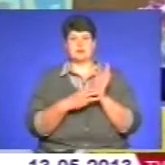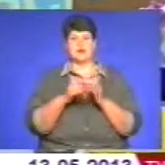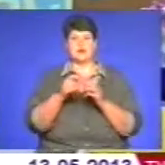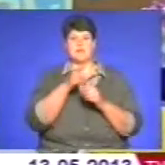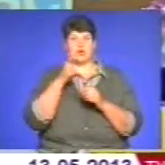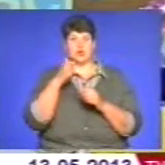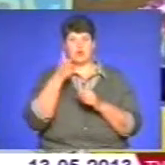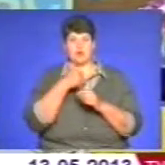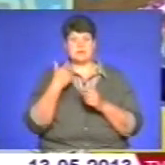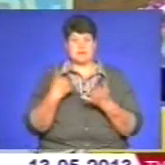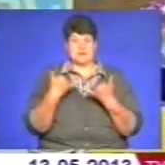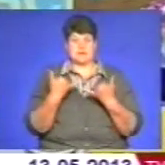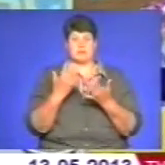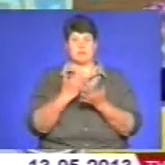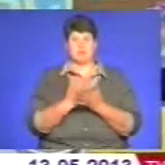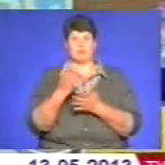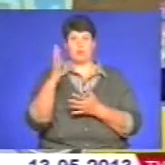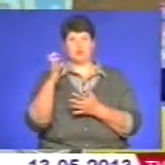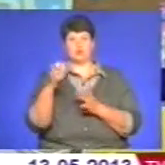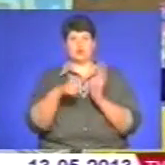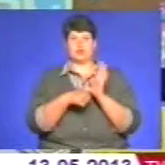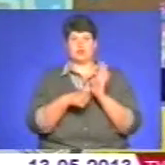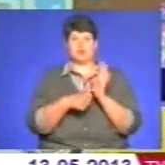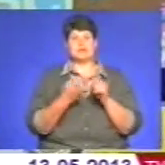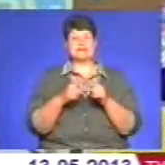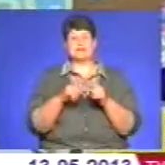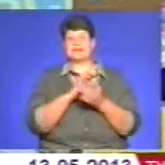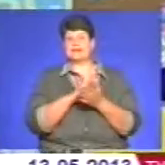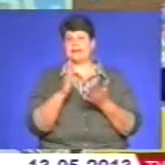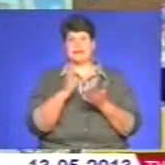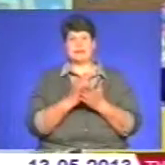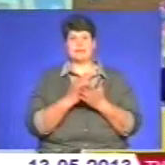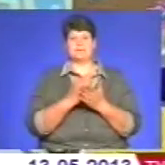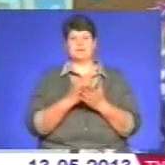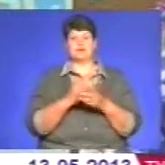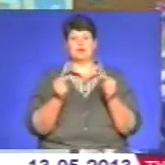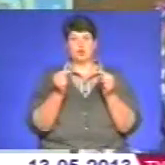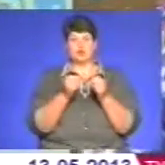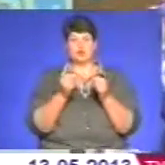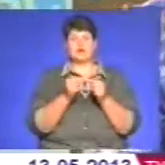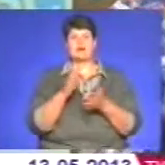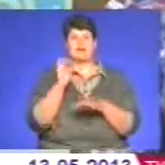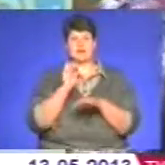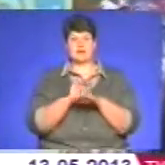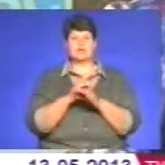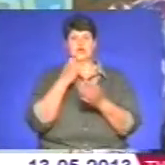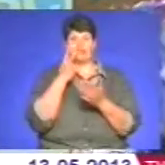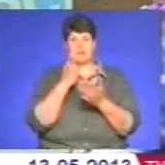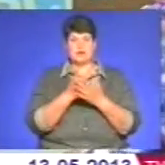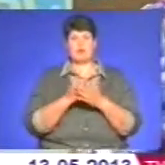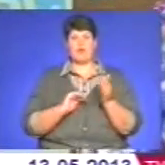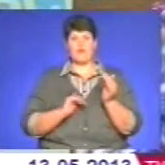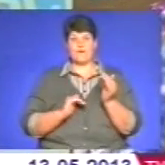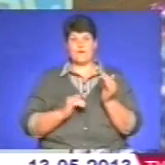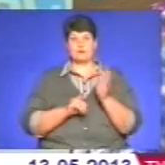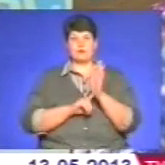зараз ми бачимо більше 500, більше 600. Але це ми не беремо, що це є статистика достовірна, але фактично ми вже бачимо, що найтуристичні фірми